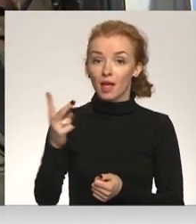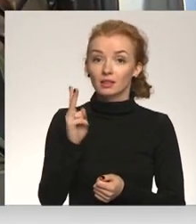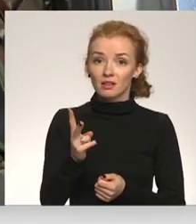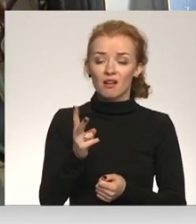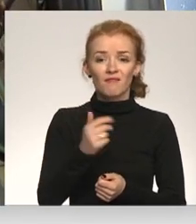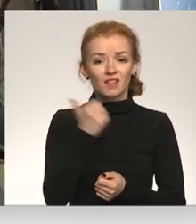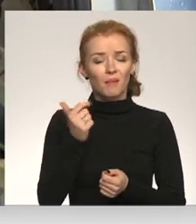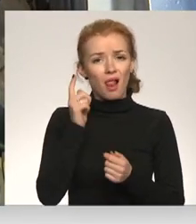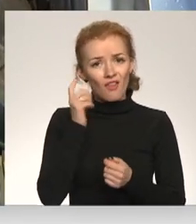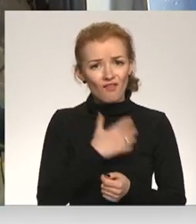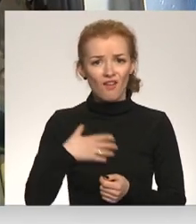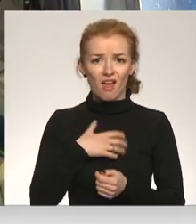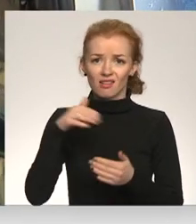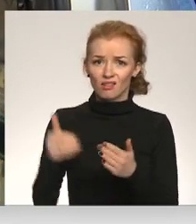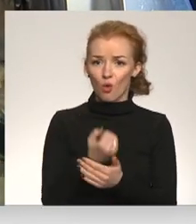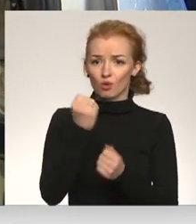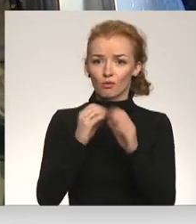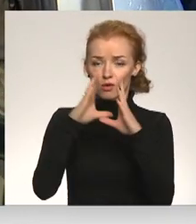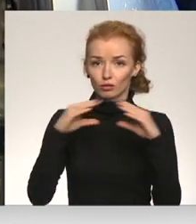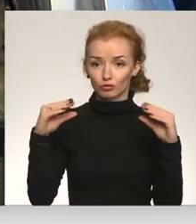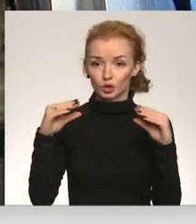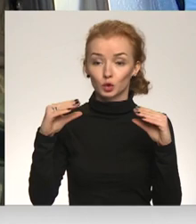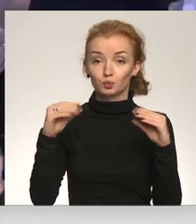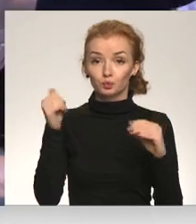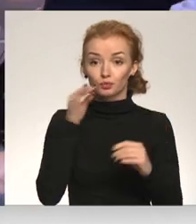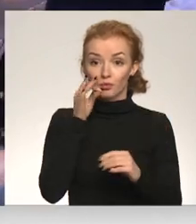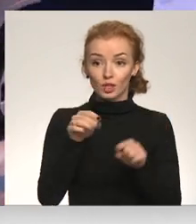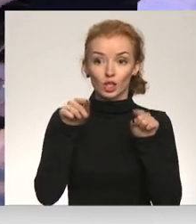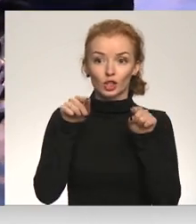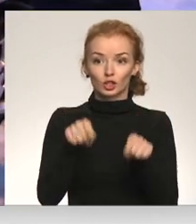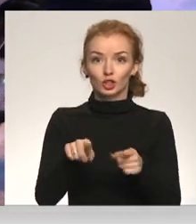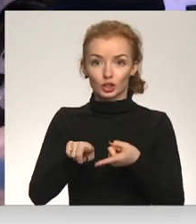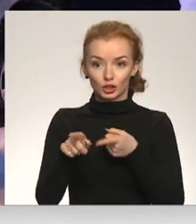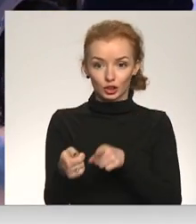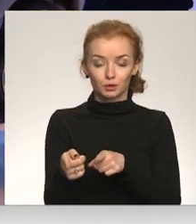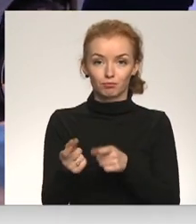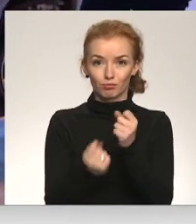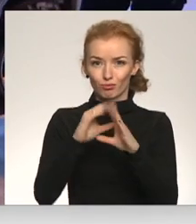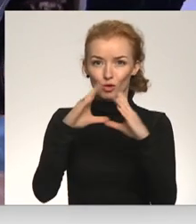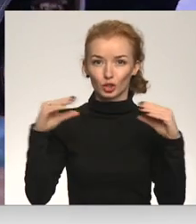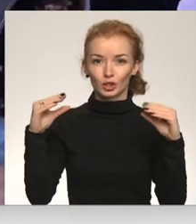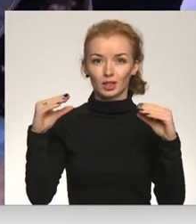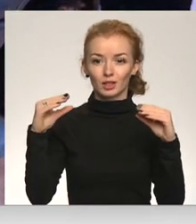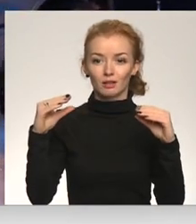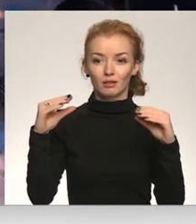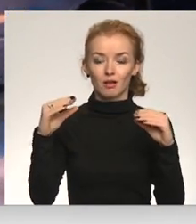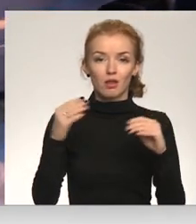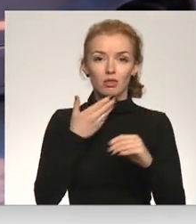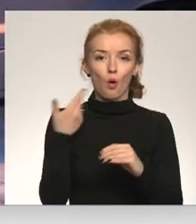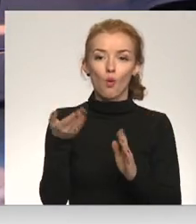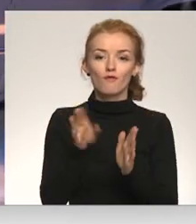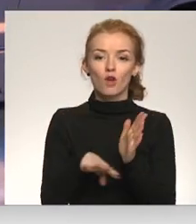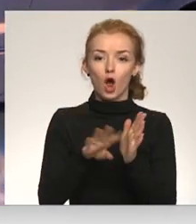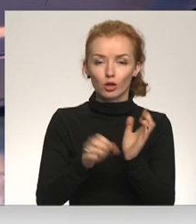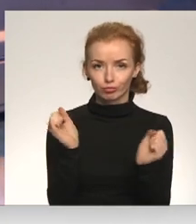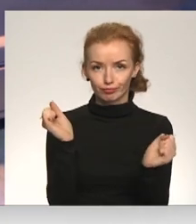noderētu jaunu mašīnu. Šis pelākais ir sudrabotais vilks. Šī mašīna ir netiek tā vienkārši